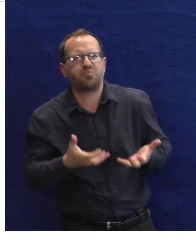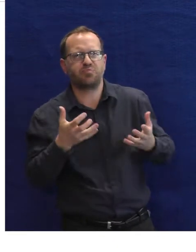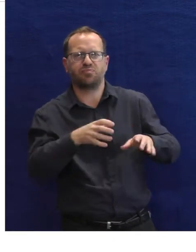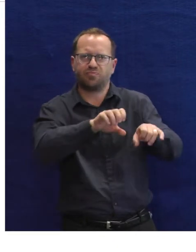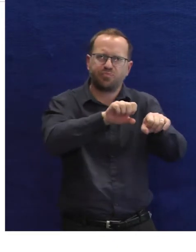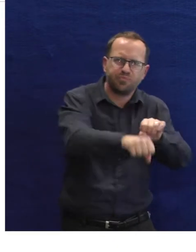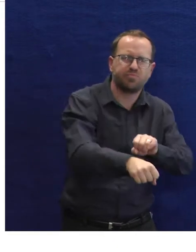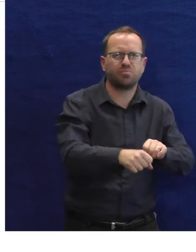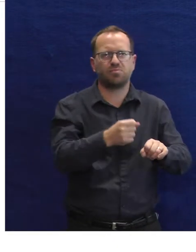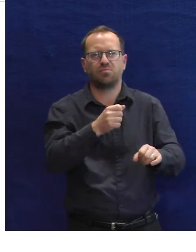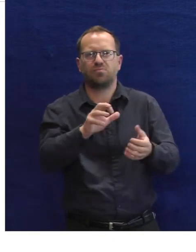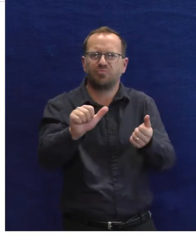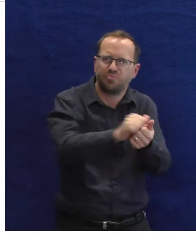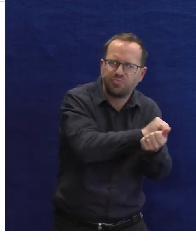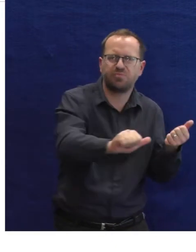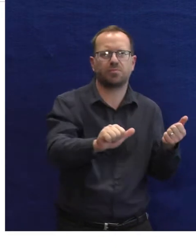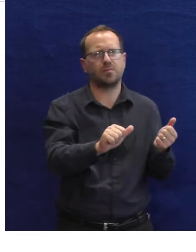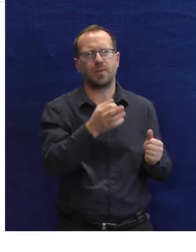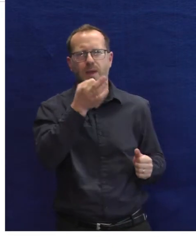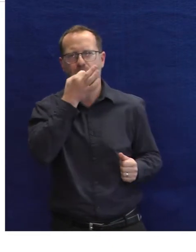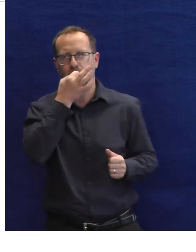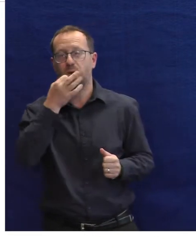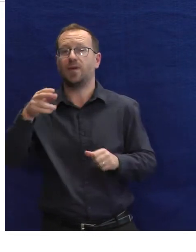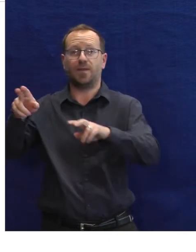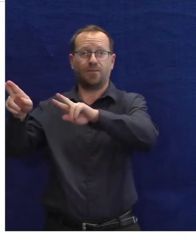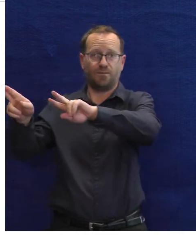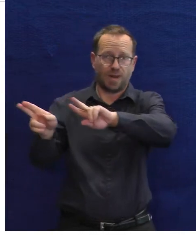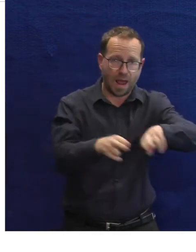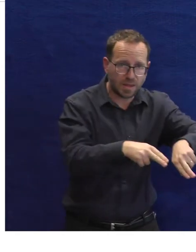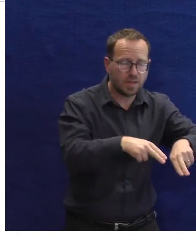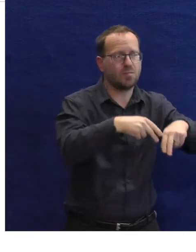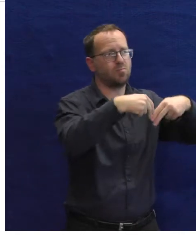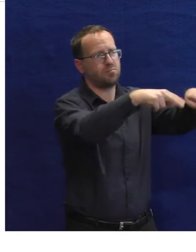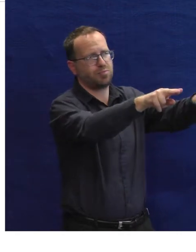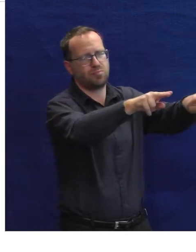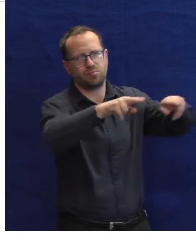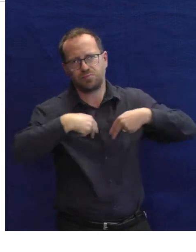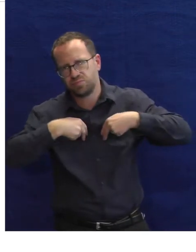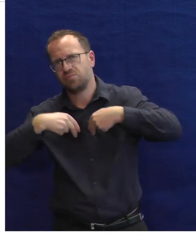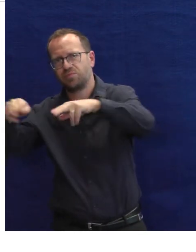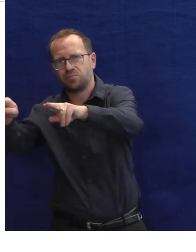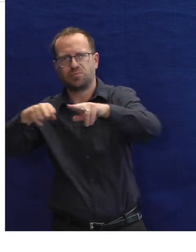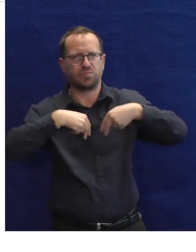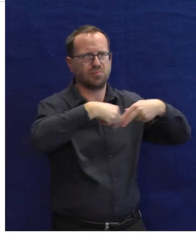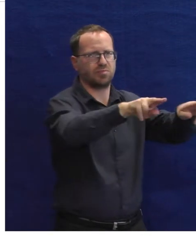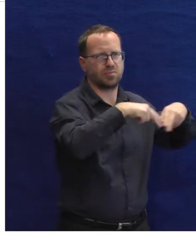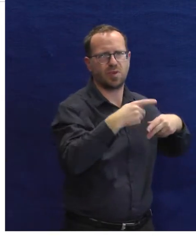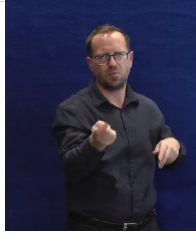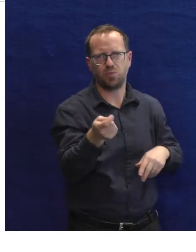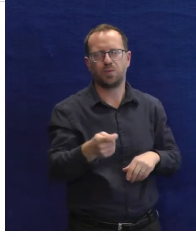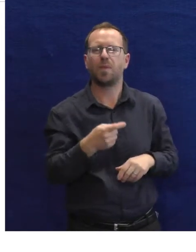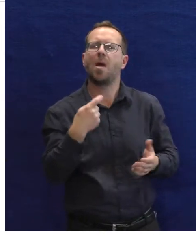aby věděl, že pomůcka od něho půjde zase jinému člověku, tak, abymu šla opravdu v pořádku. A ten